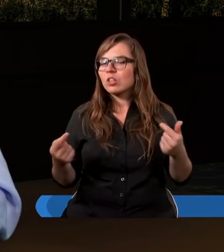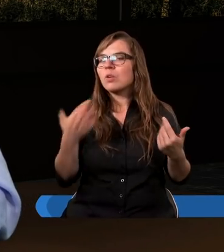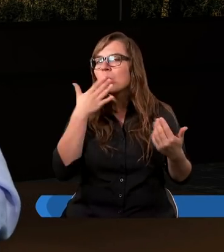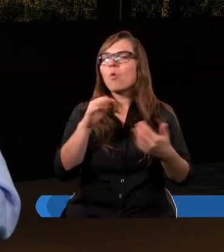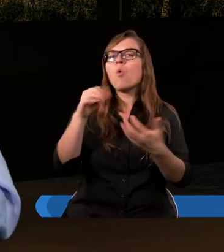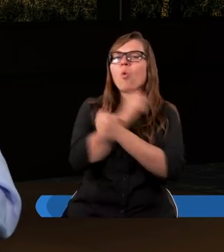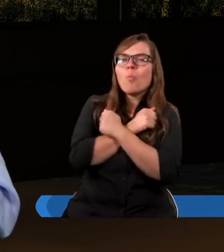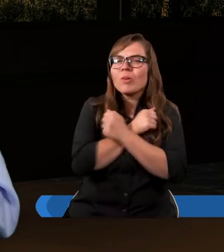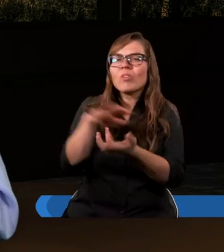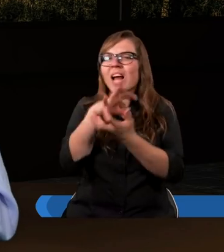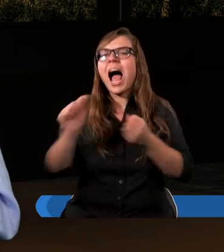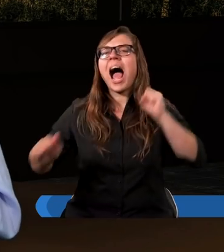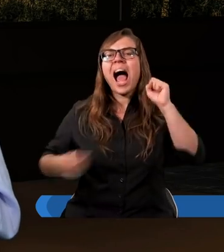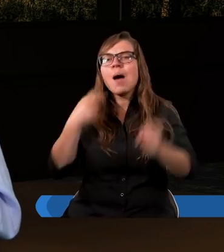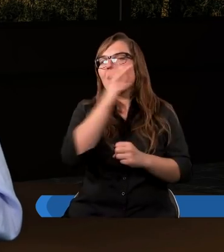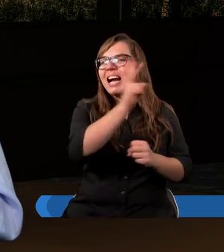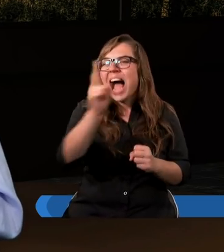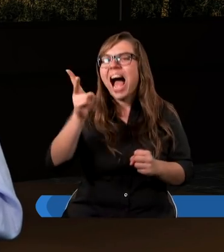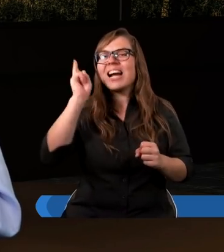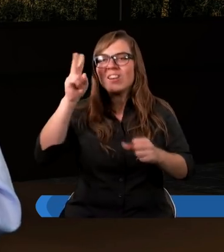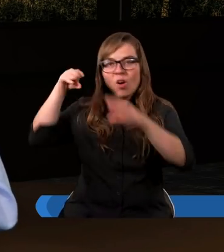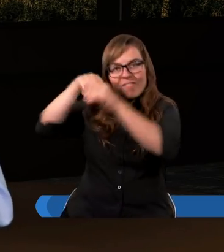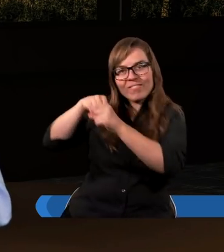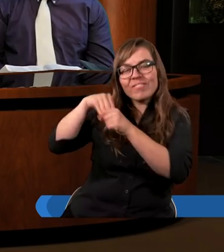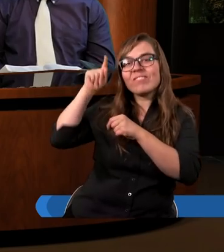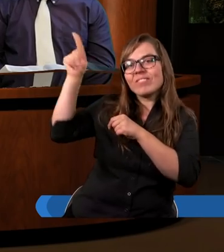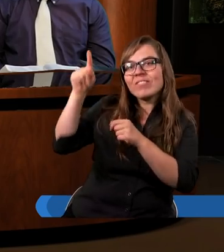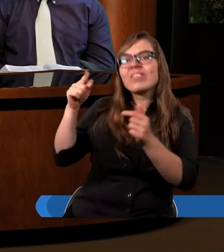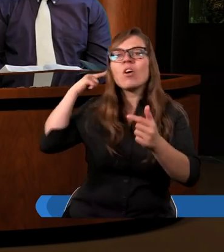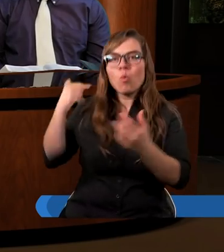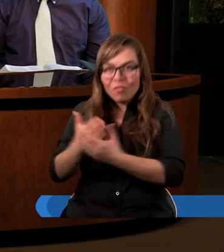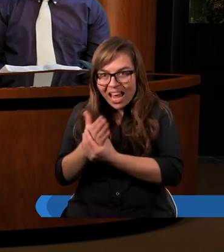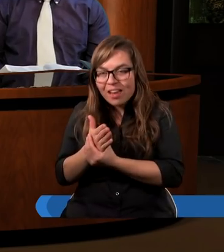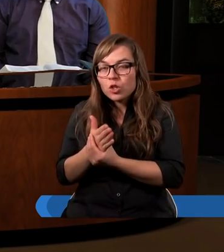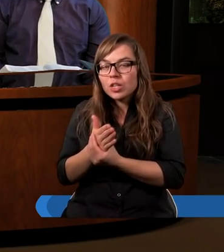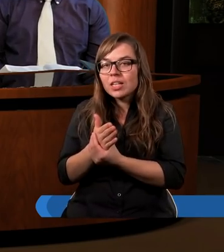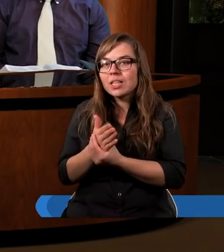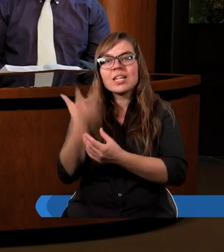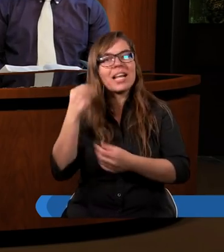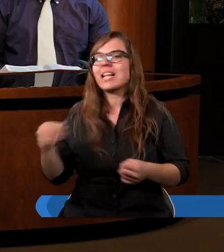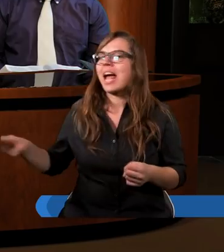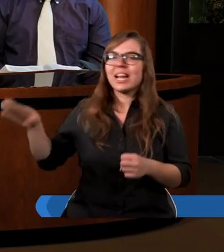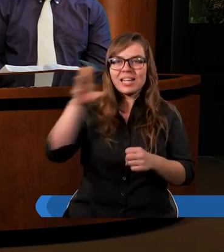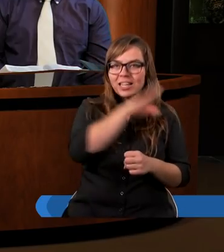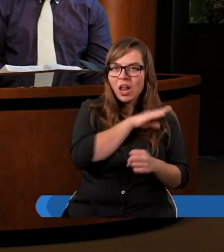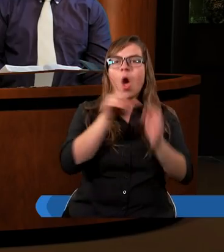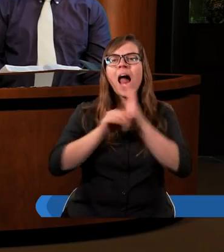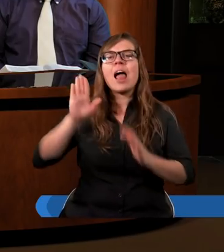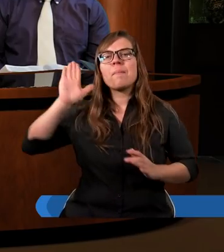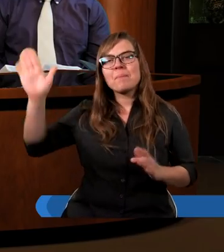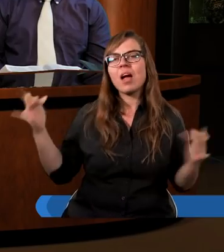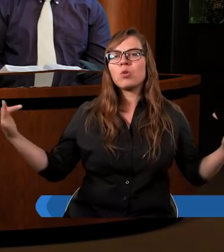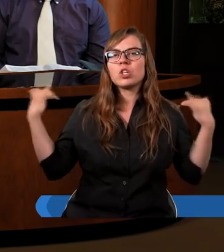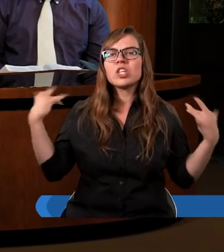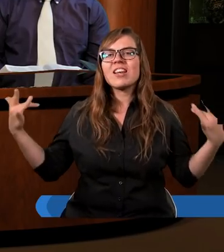umiłował świat, aby każdy, kto weńco uwierzy, nie zginął, ale miał